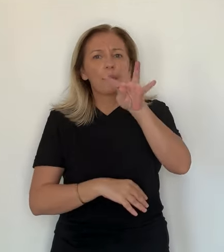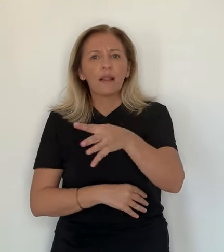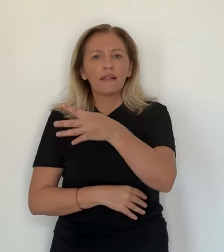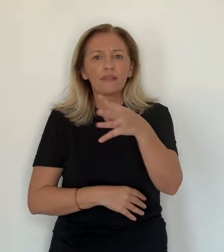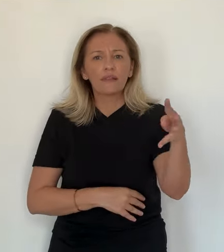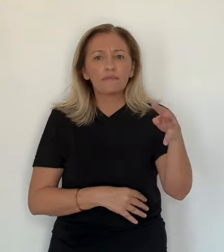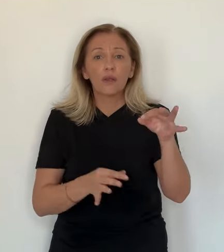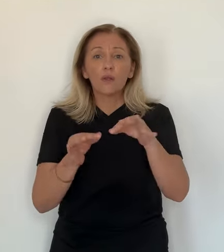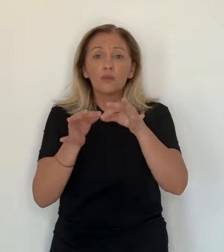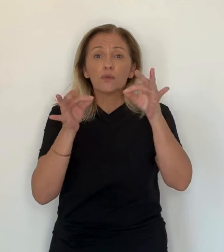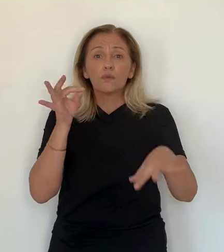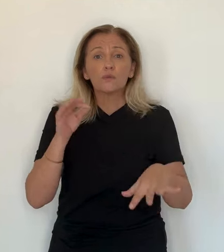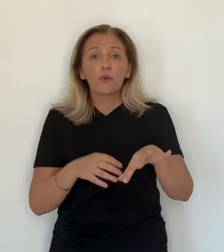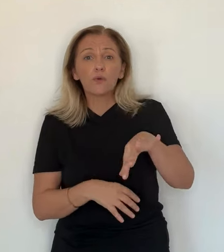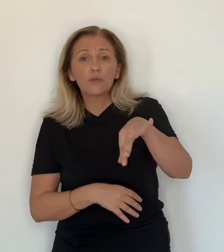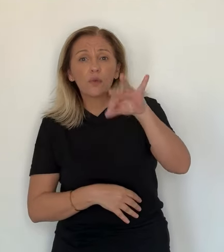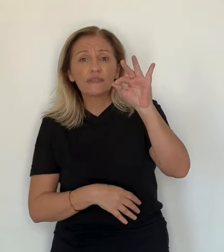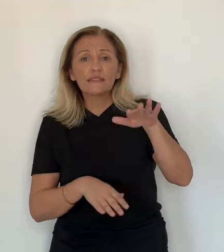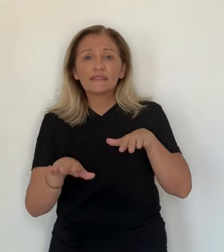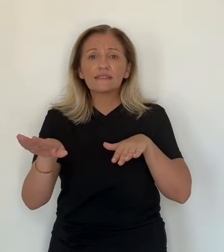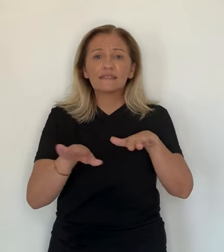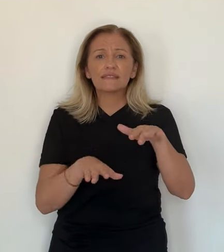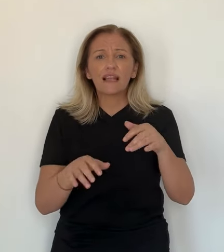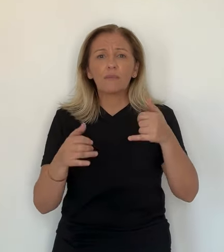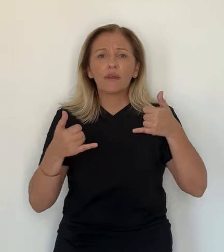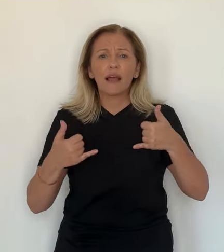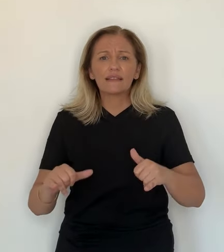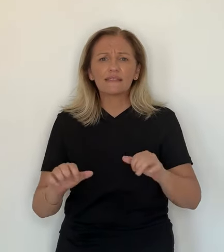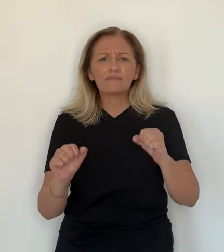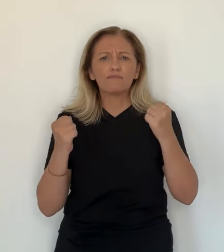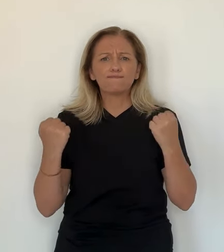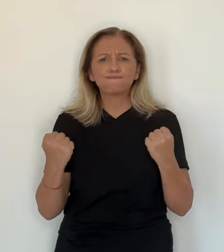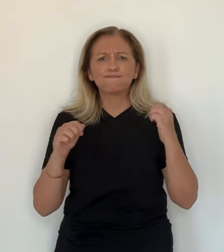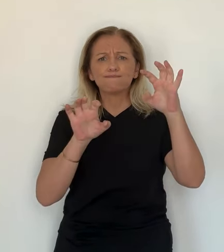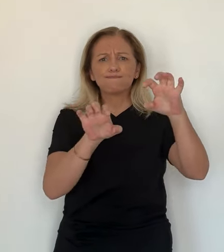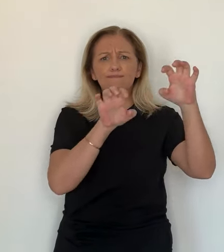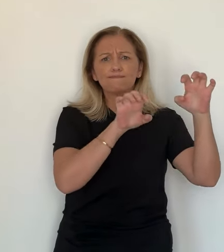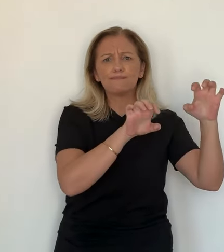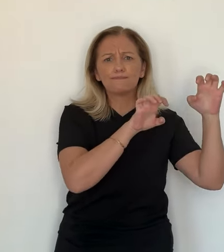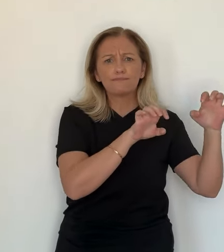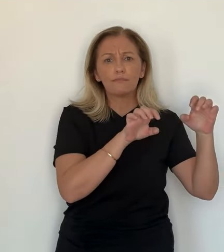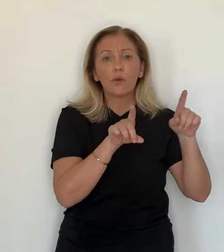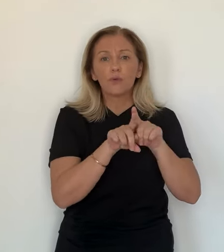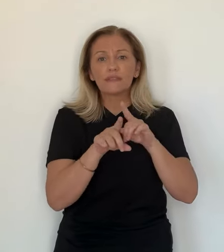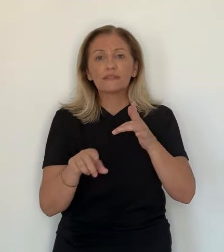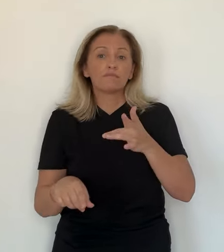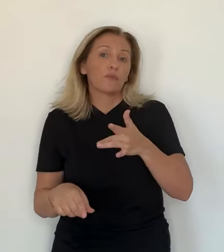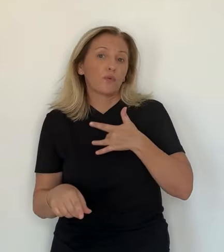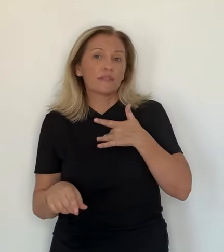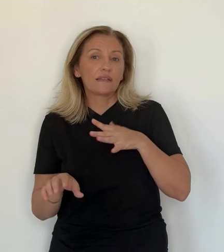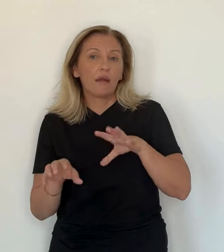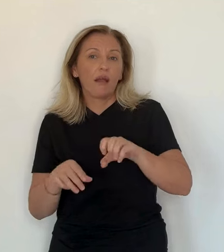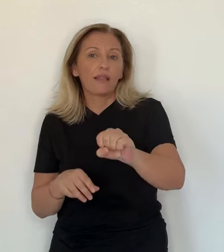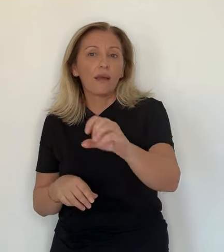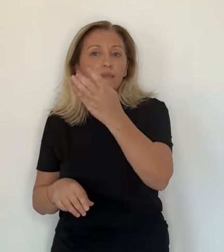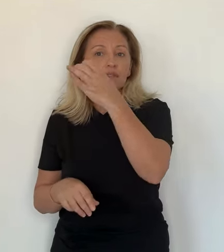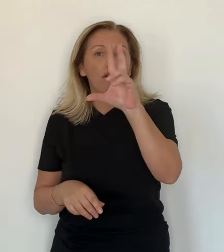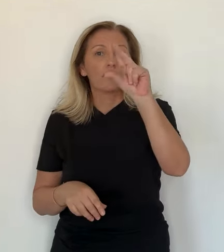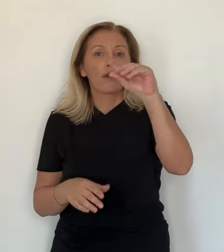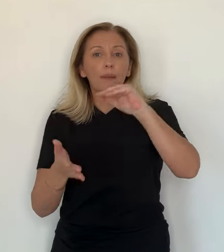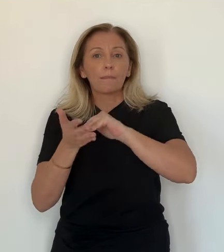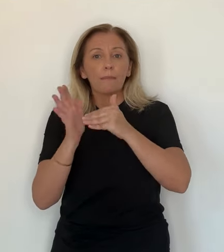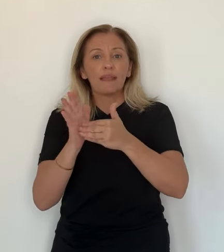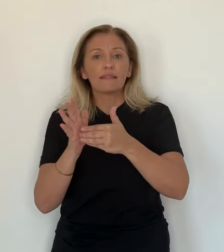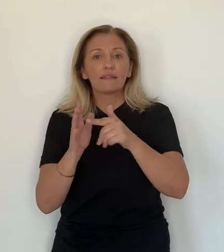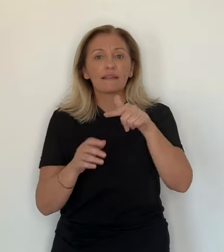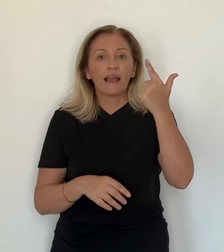donc il faut le remplacer, le remplacer par la solution la plus économique et qui ne met pas en péril le planning. Donc c'est un système de